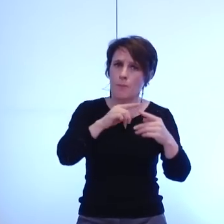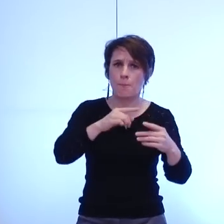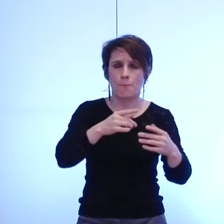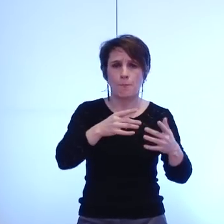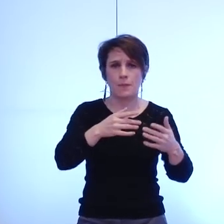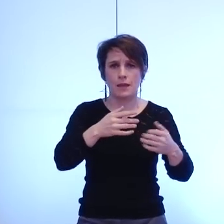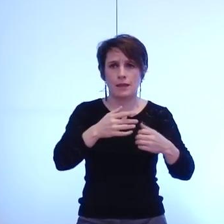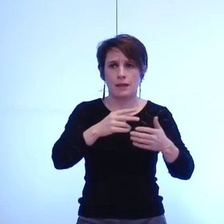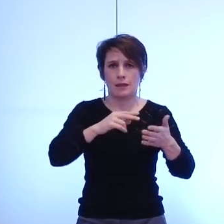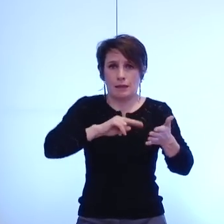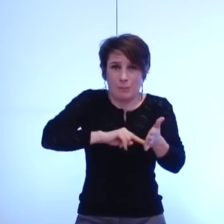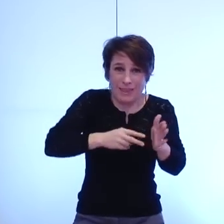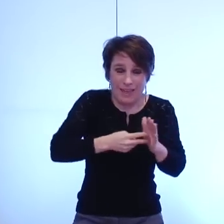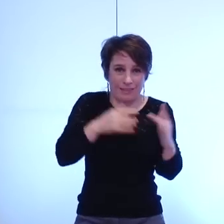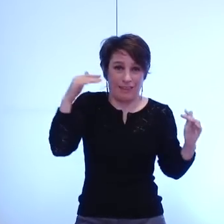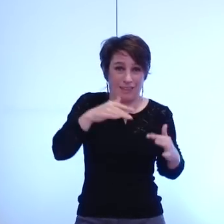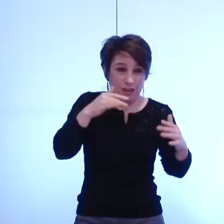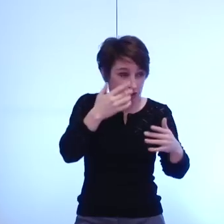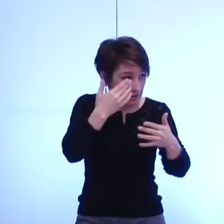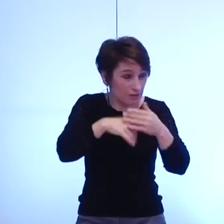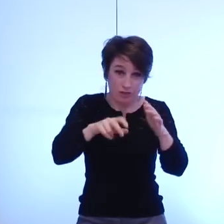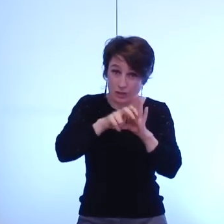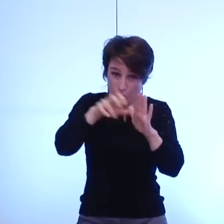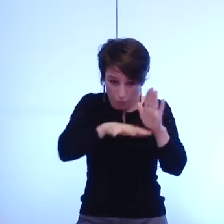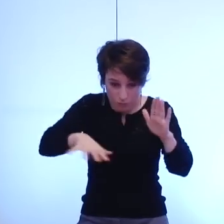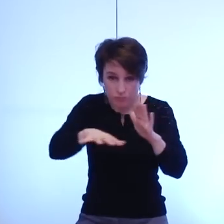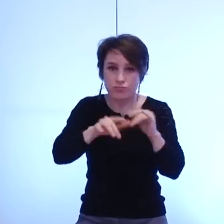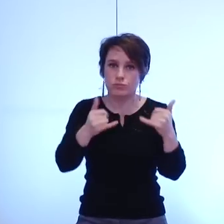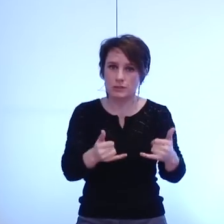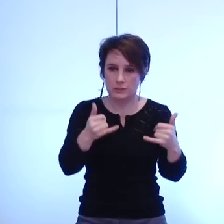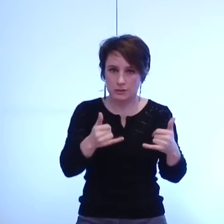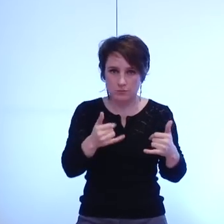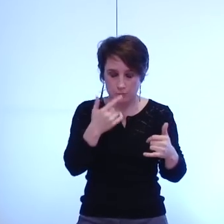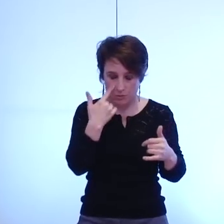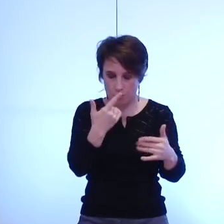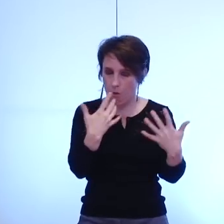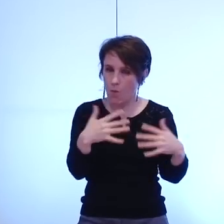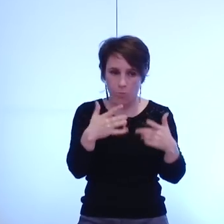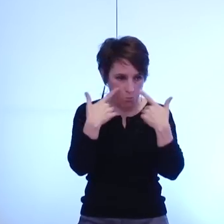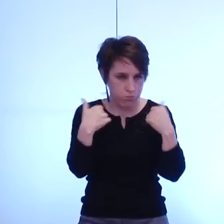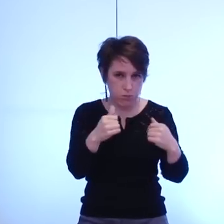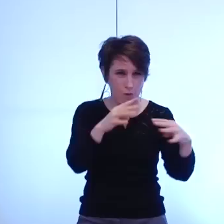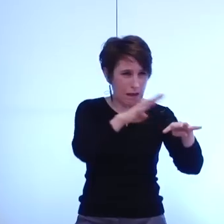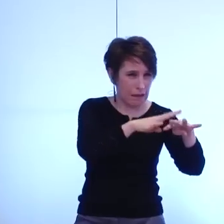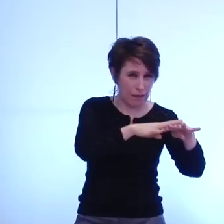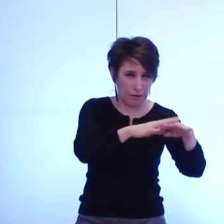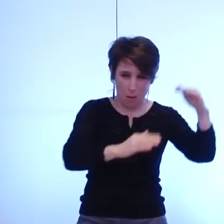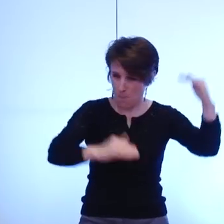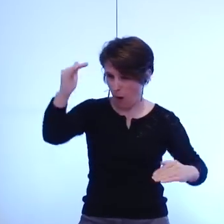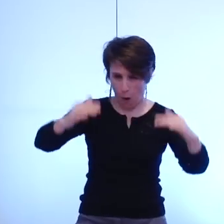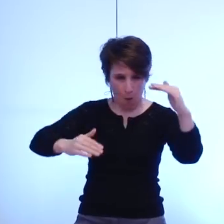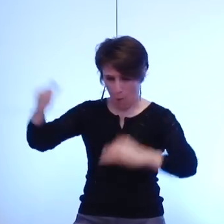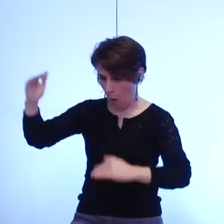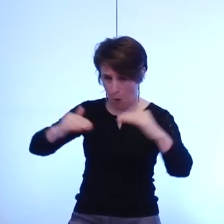c'est une question qui est fondamentale en termes de fracturation de notre agglomération transition